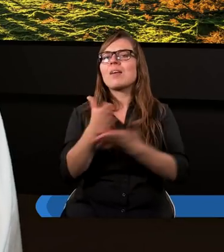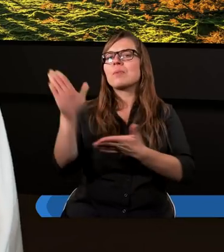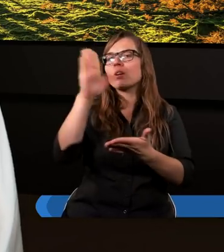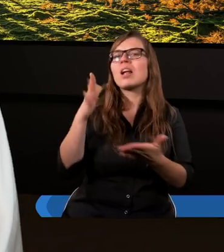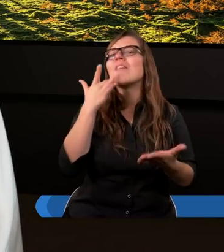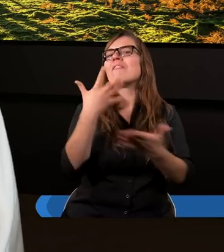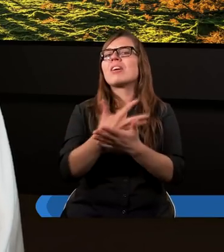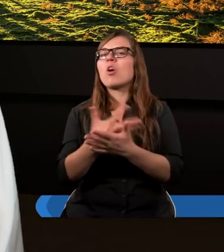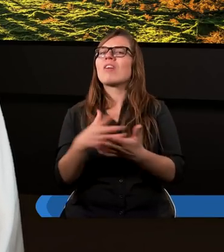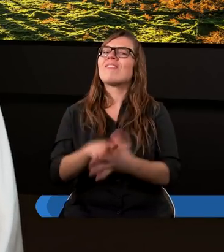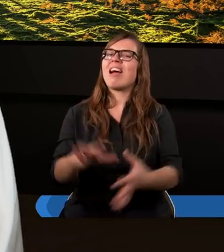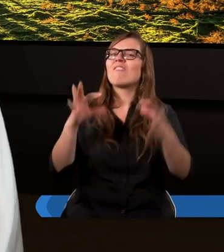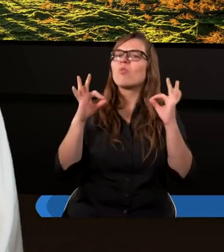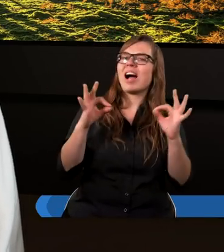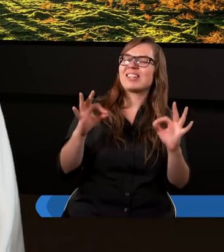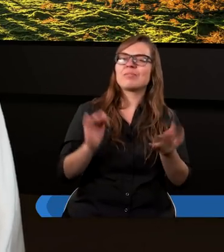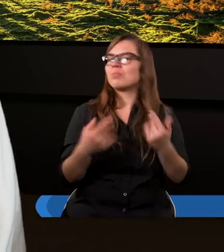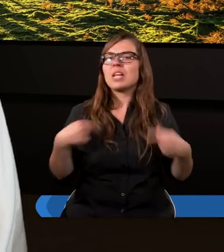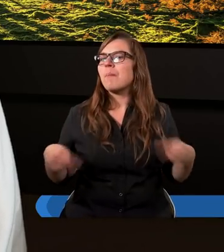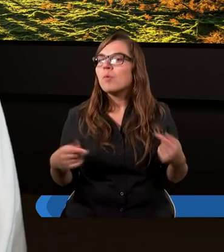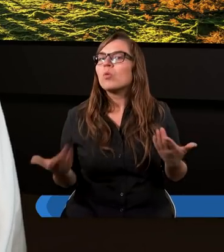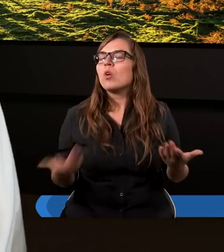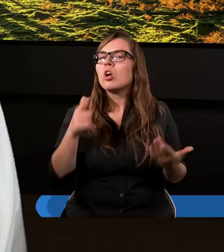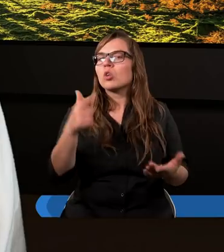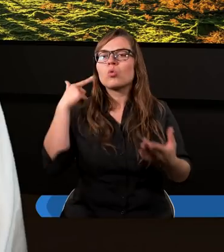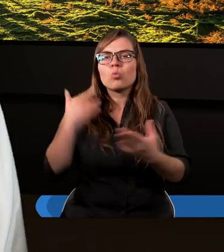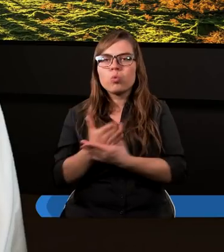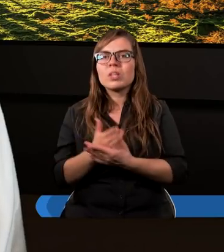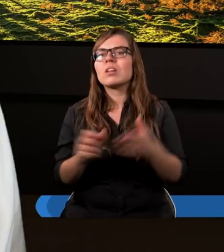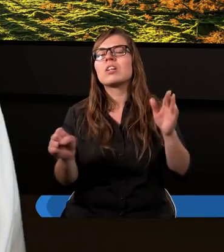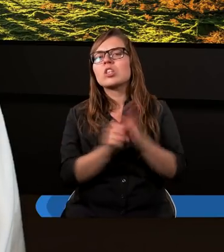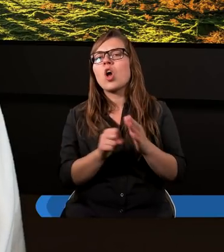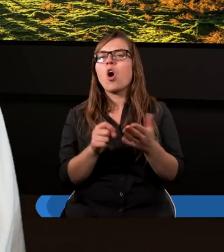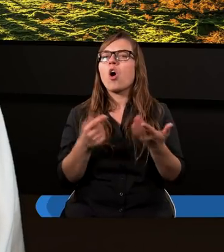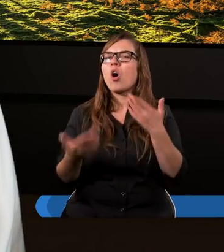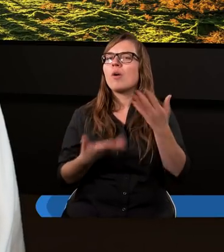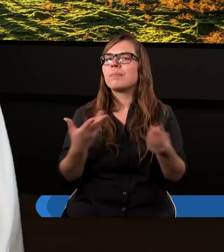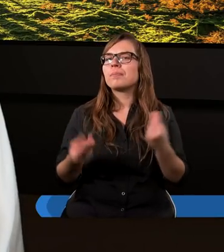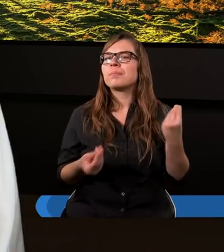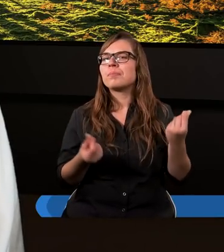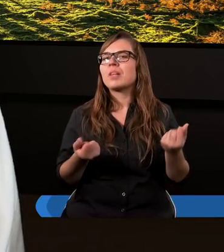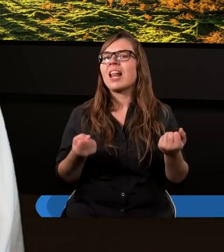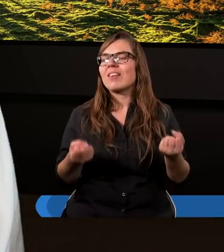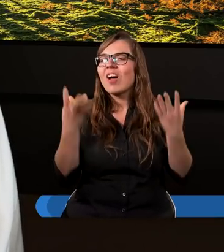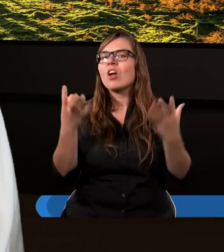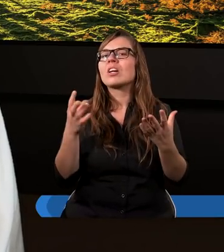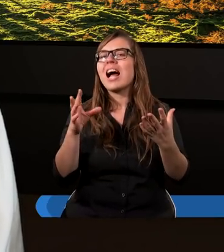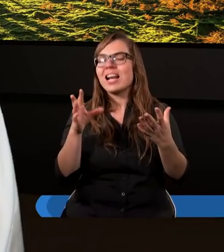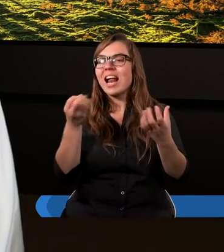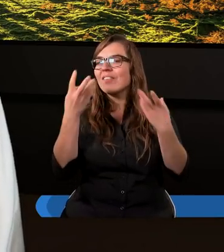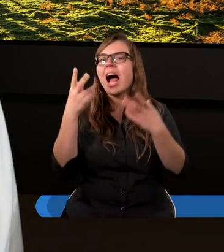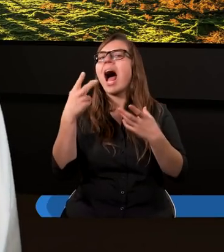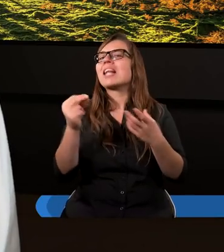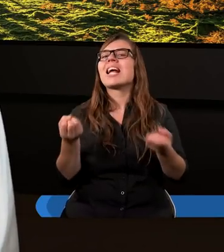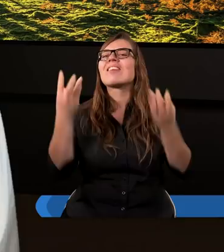Boga wykorzystane właściwie. Posłużyły do czczenia stworzenia, a nie stwórcy.